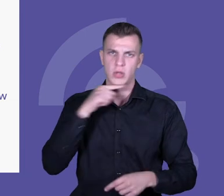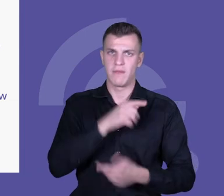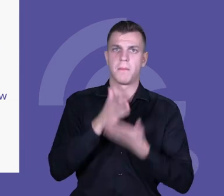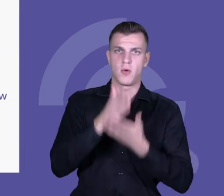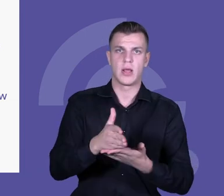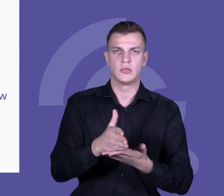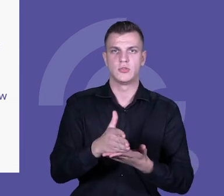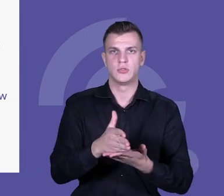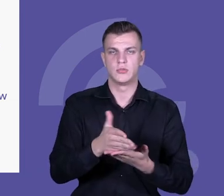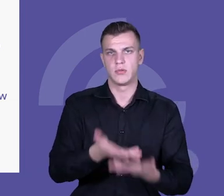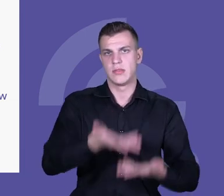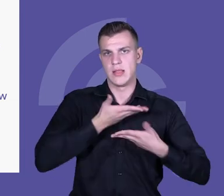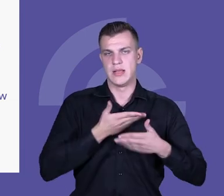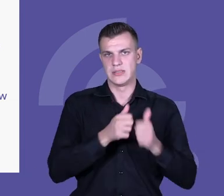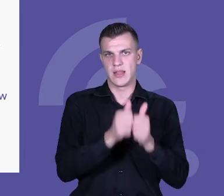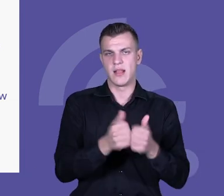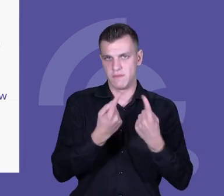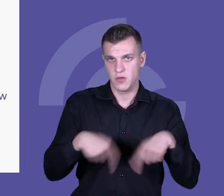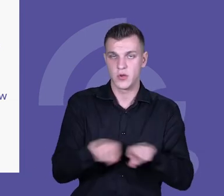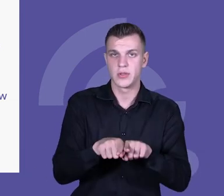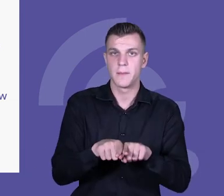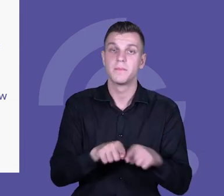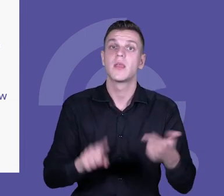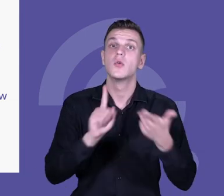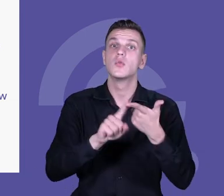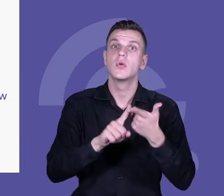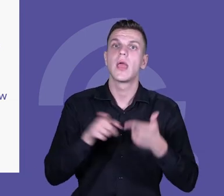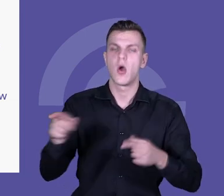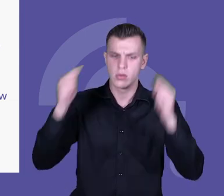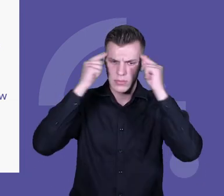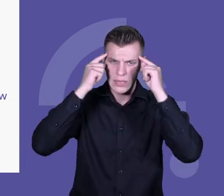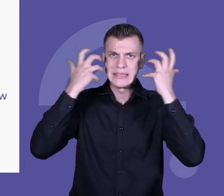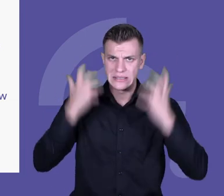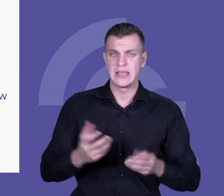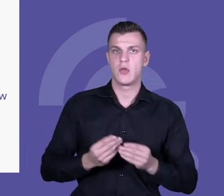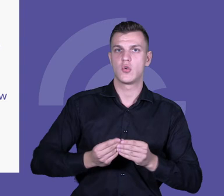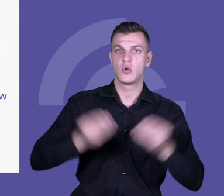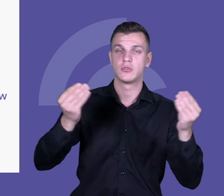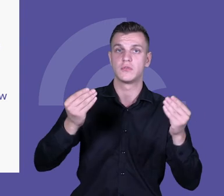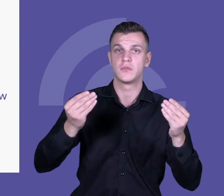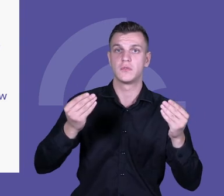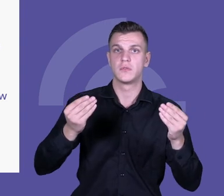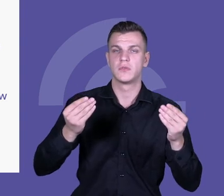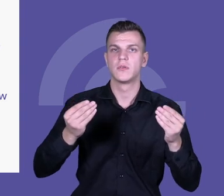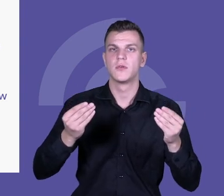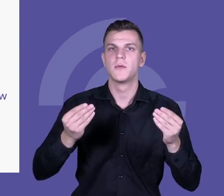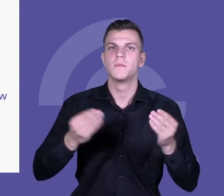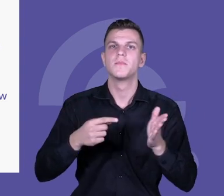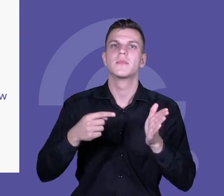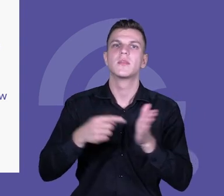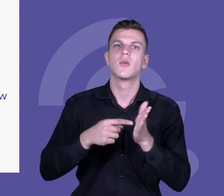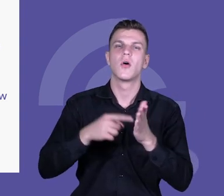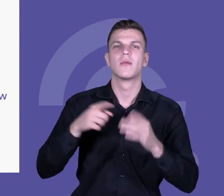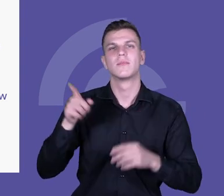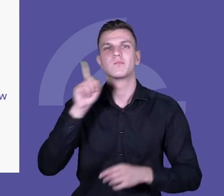sobie z wyzwaniem, które przed nimi stawiamy. Po drugie, nastawianie na rozwój, czyli to z badań Karol Dweck, tak zwany growth